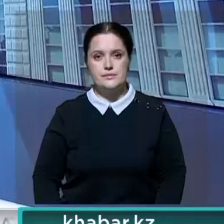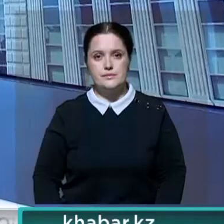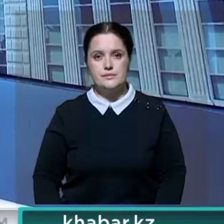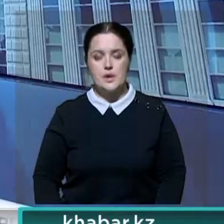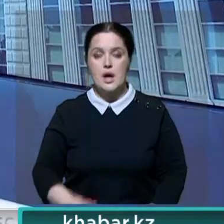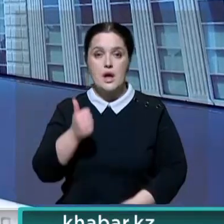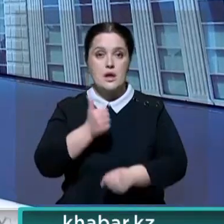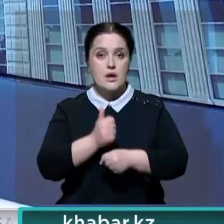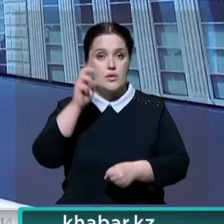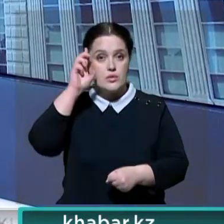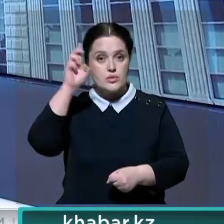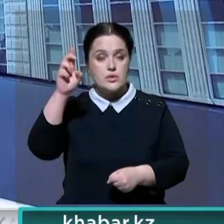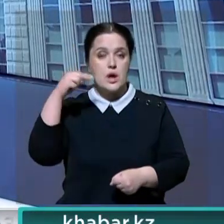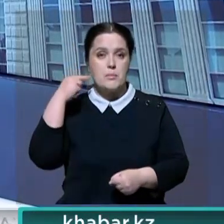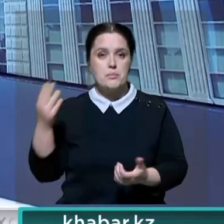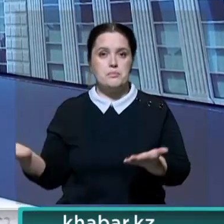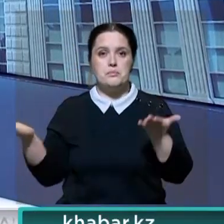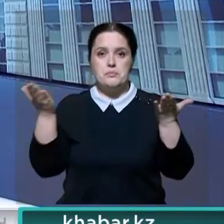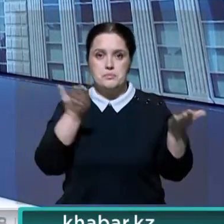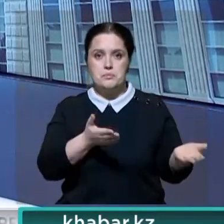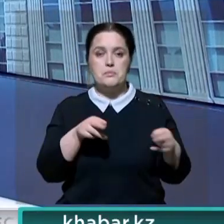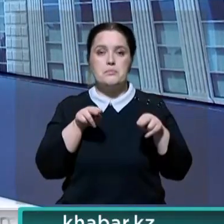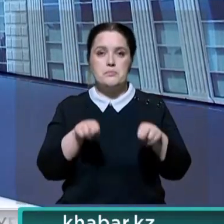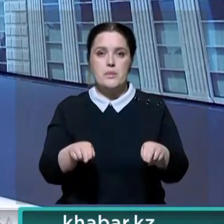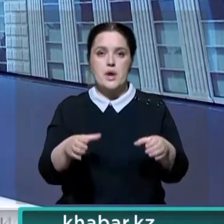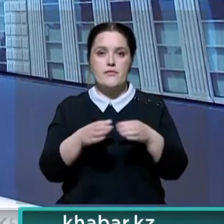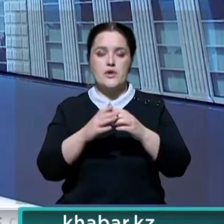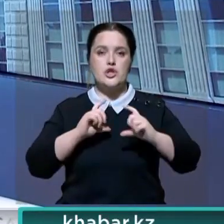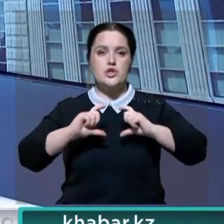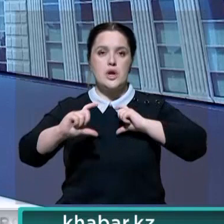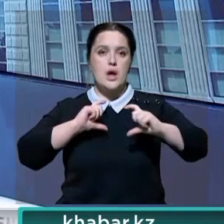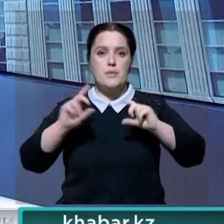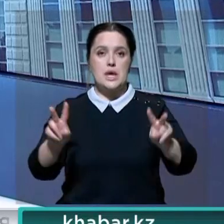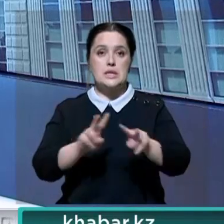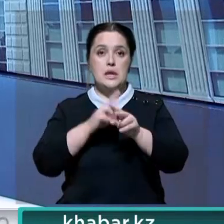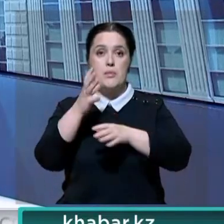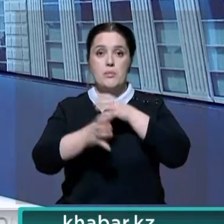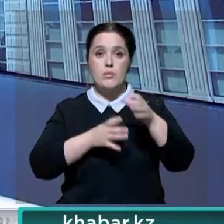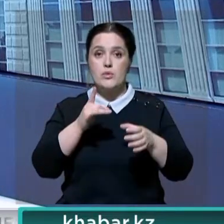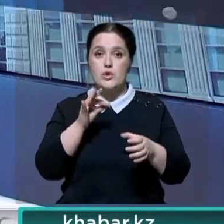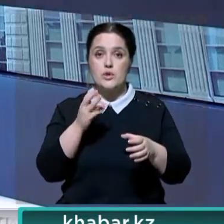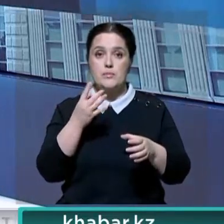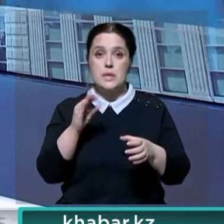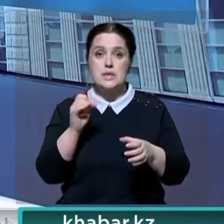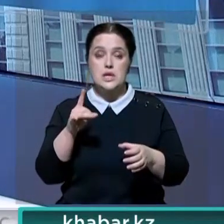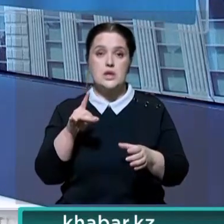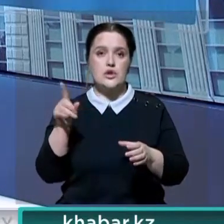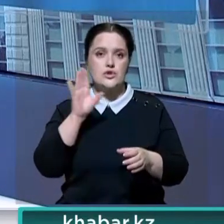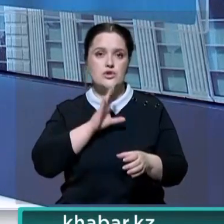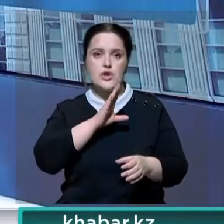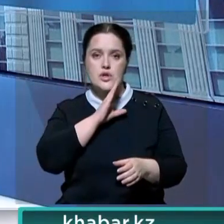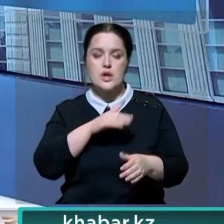Глава государства принял почетного президента Федерации шахмат Астаны, международного грайсмейстера, среди женщин Динару